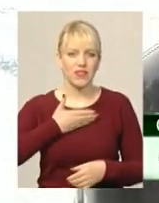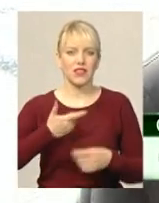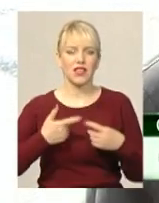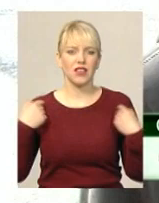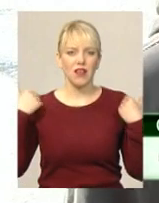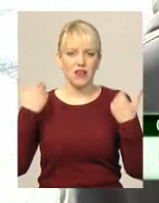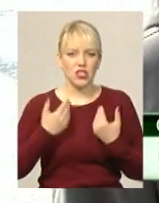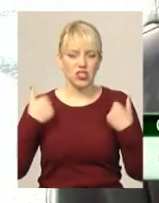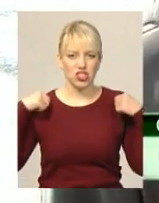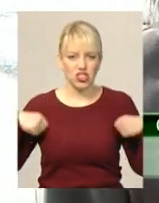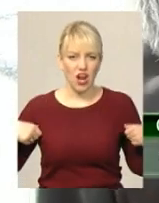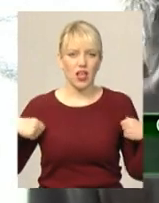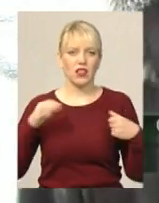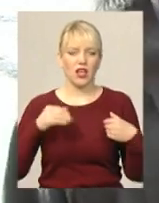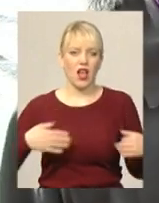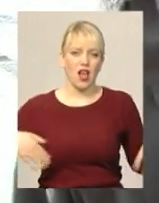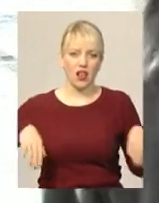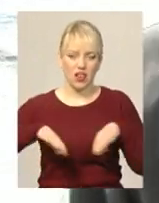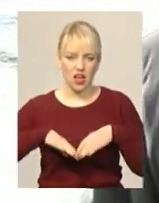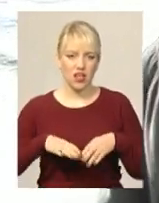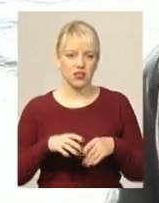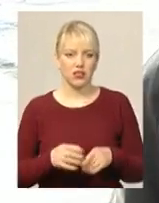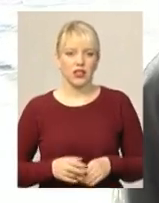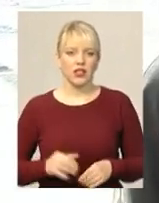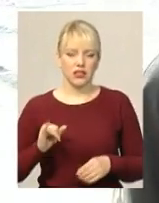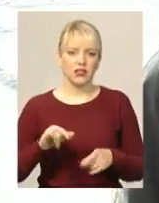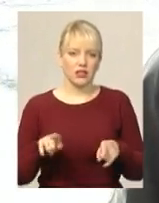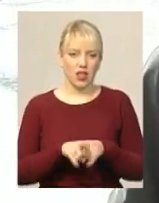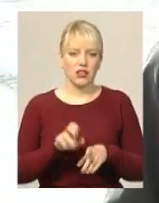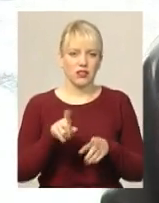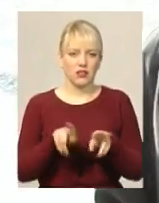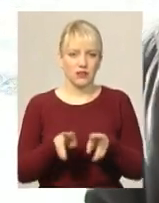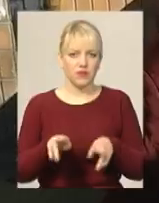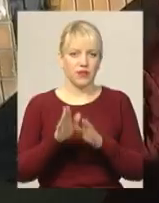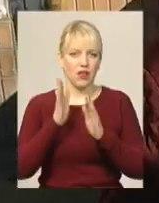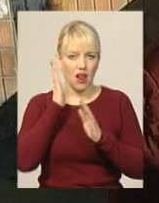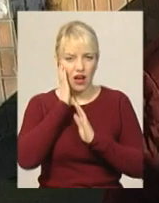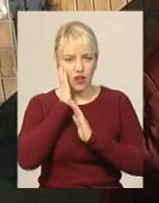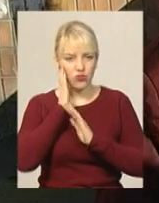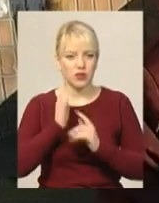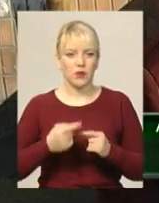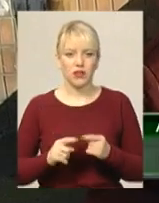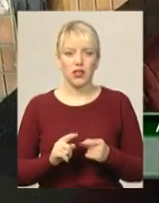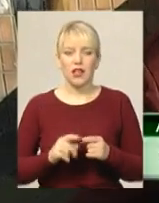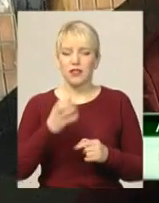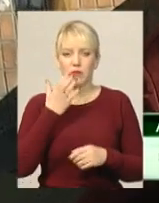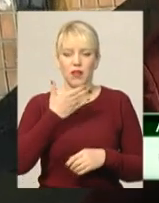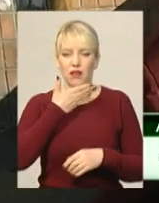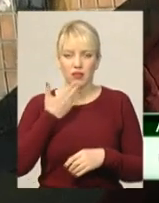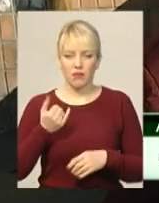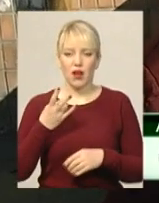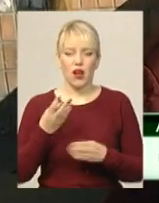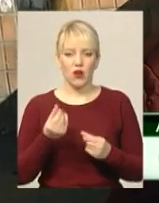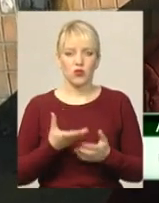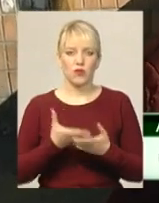наверший халат, а в тоді ходжу, і по щитак і лягаю спати Тепла нема, а гроші платим великі,